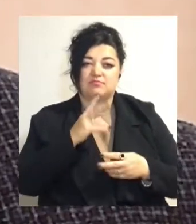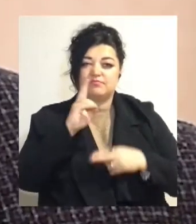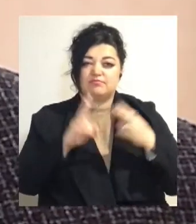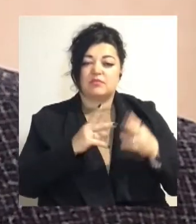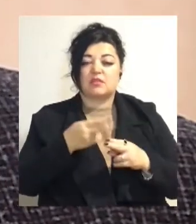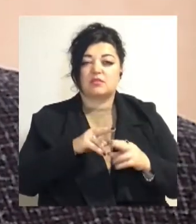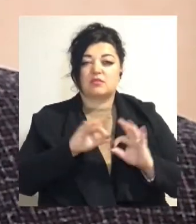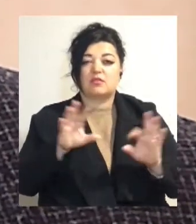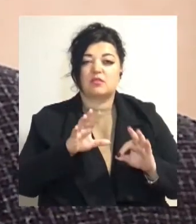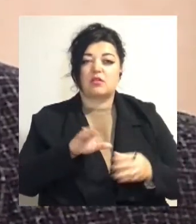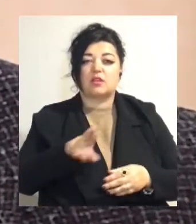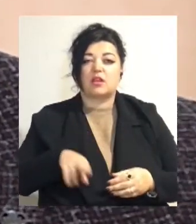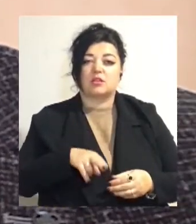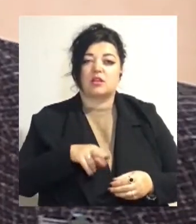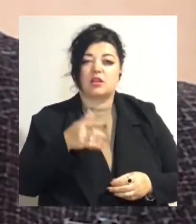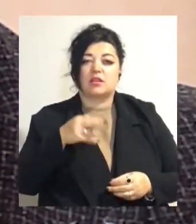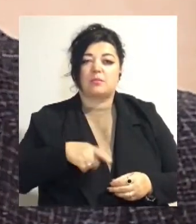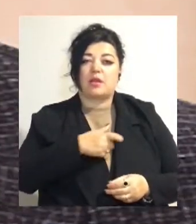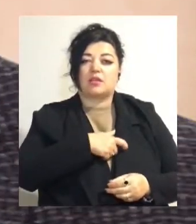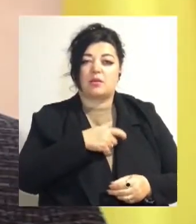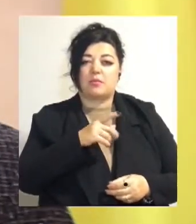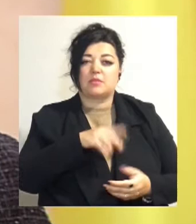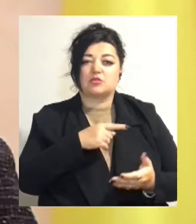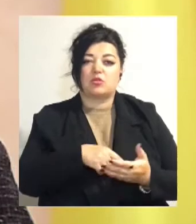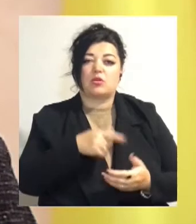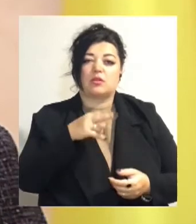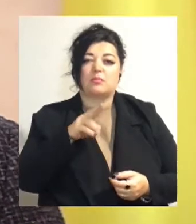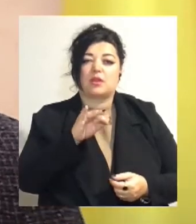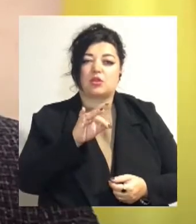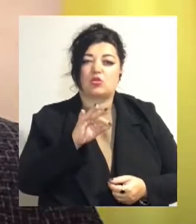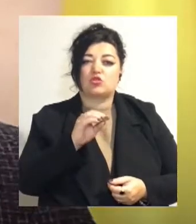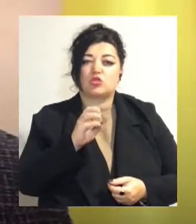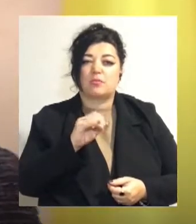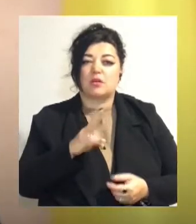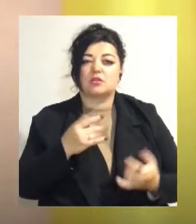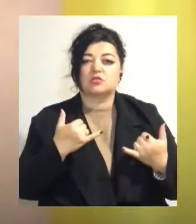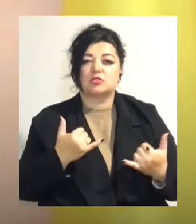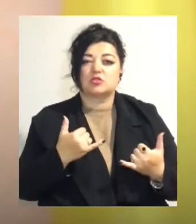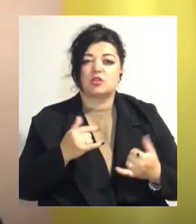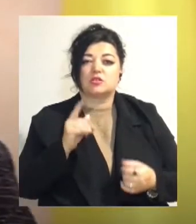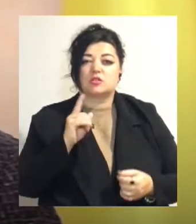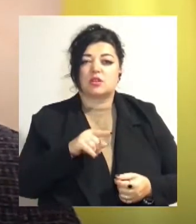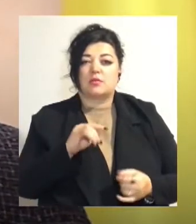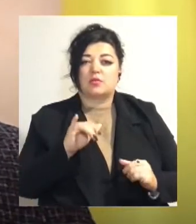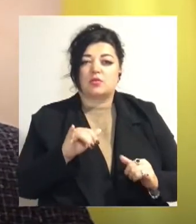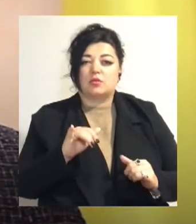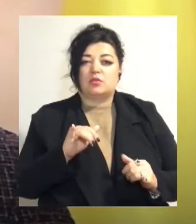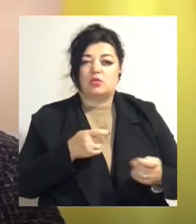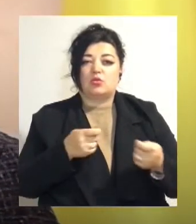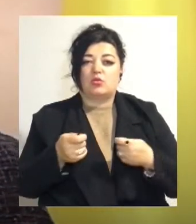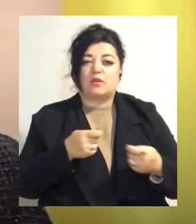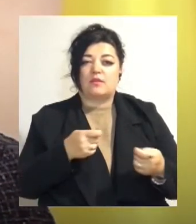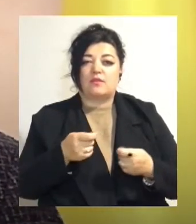департаменту міського господарства Одеської міської ради Дмитро Жеман. Зараз там на місці знаходиться руководитель ЖКС